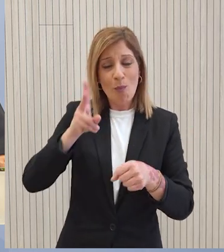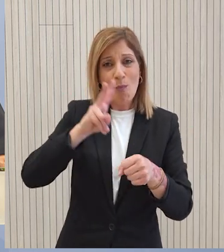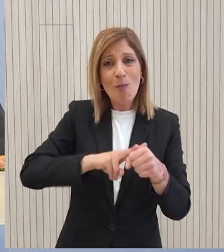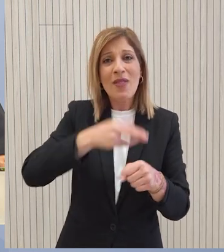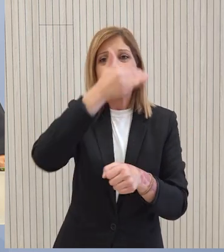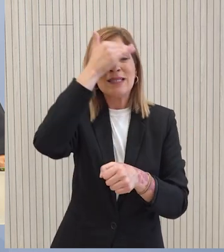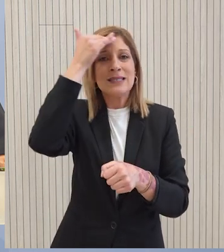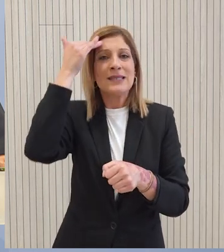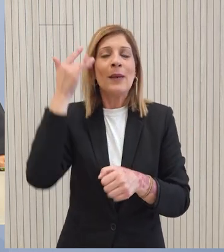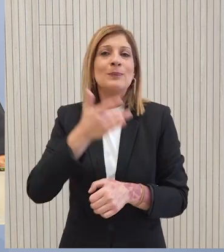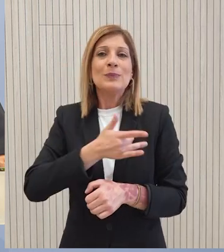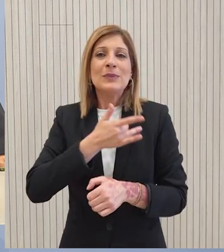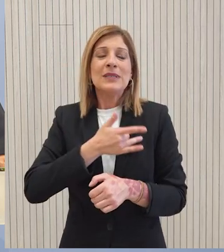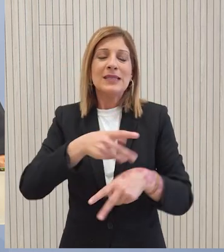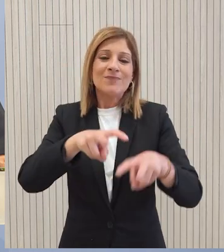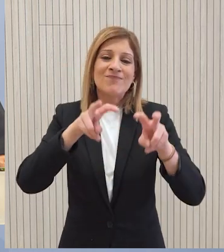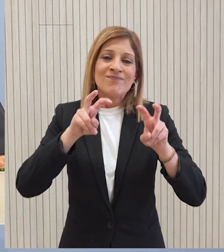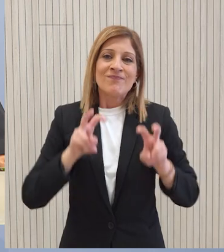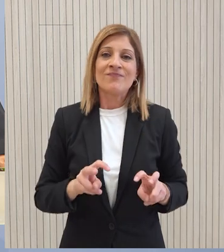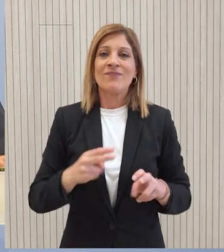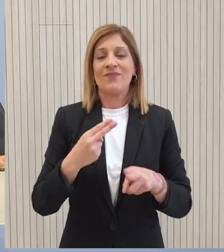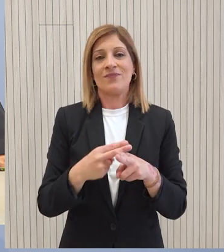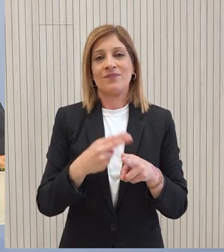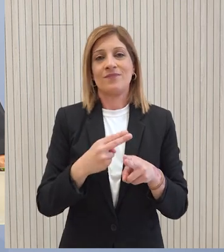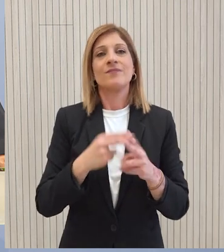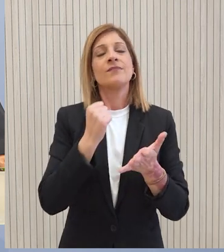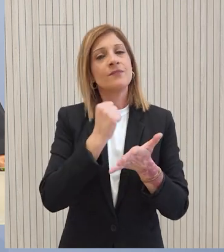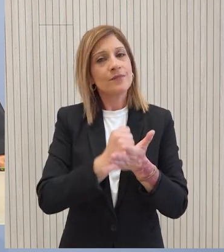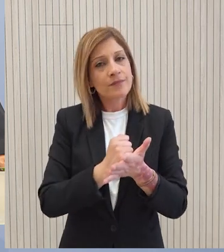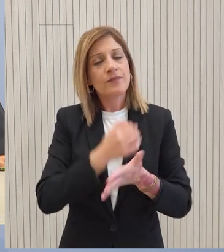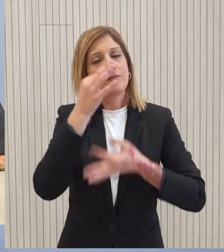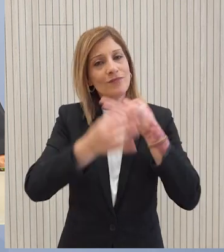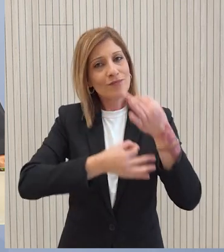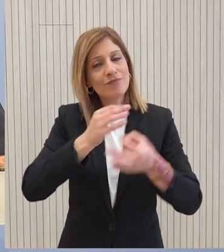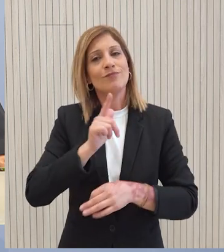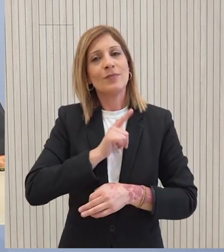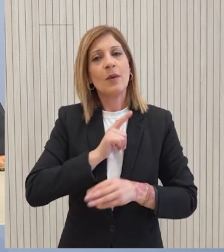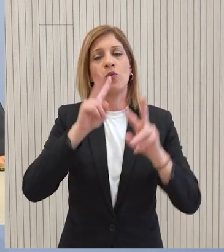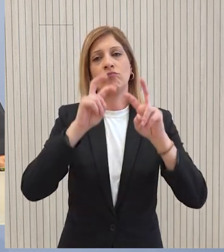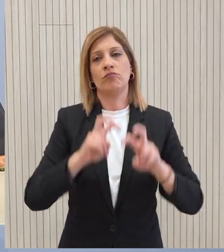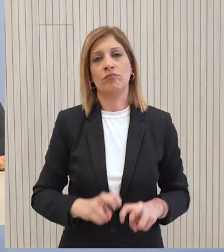έπρεπε να γίνει και δεν έγινε και να δοθεί και φως ως προς τους ένοχους αυτού του εγκλήματος.